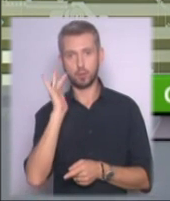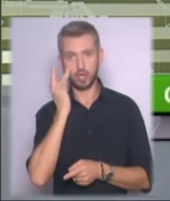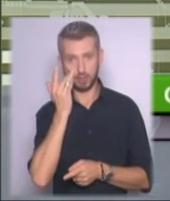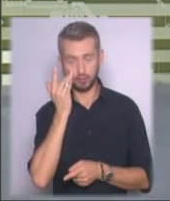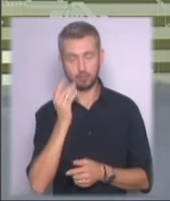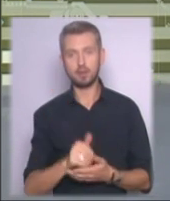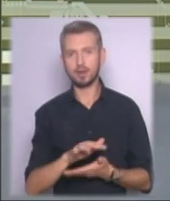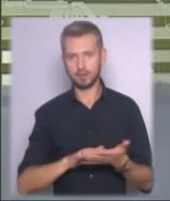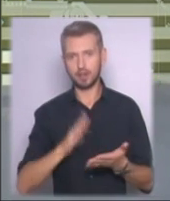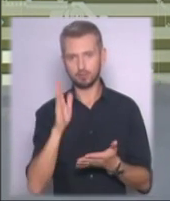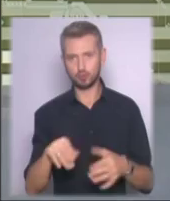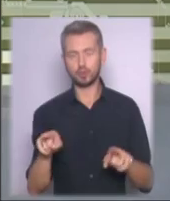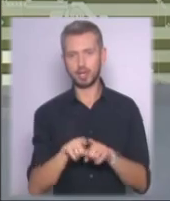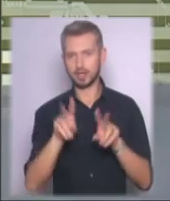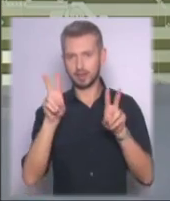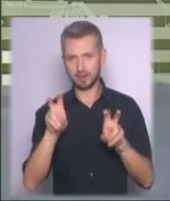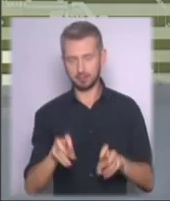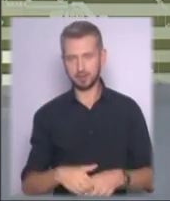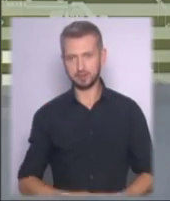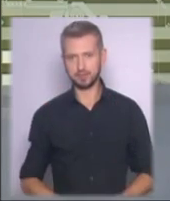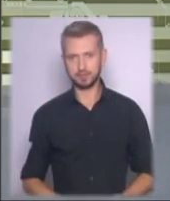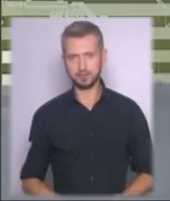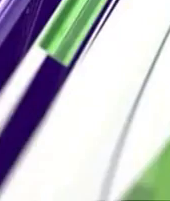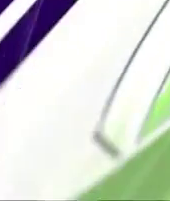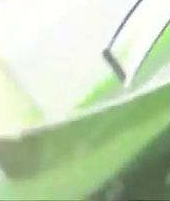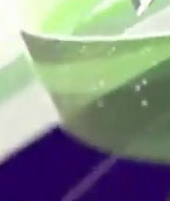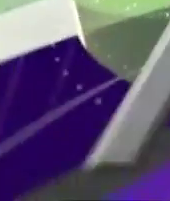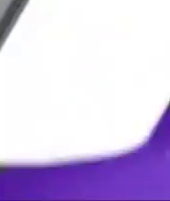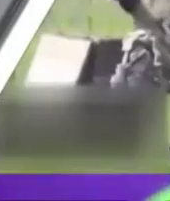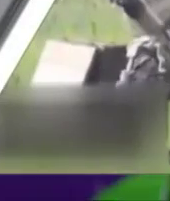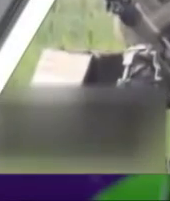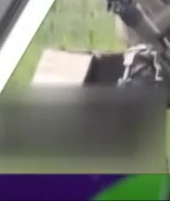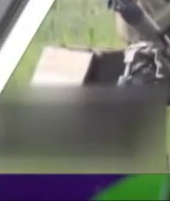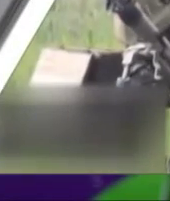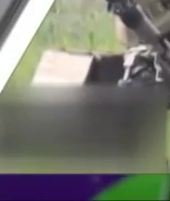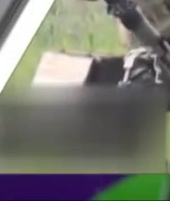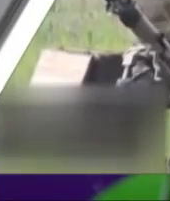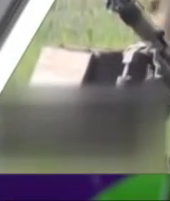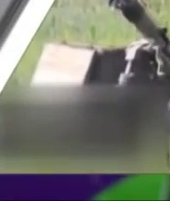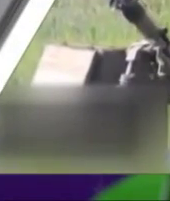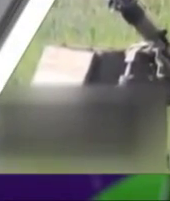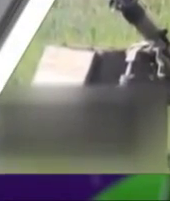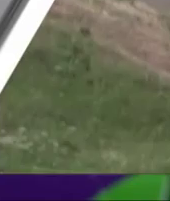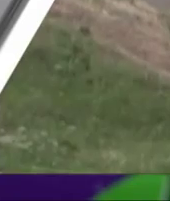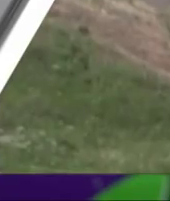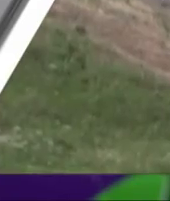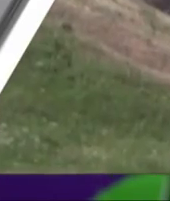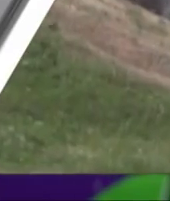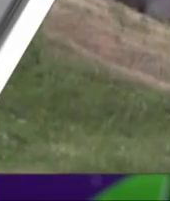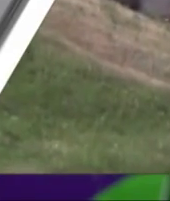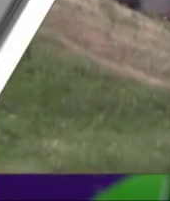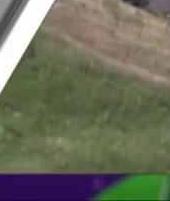та Ігор Бондаренко. І далі до головних тем. Двоє військових загинули і двоє поранено.